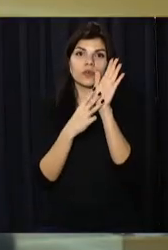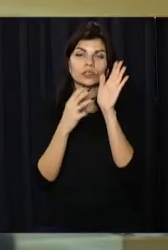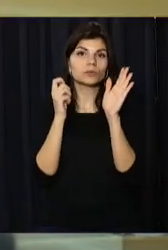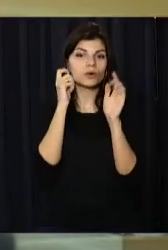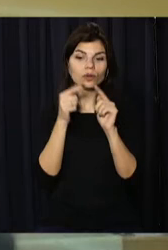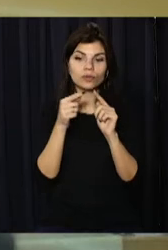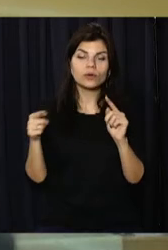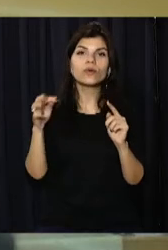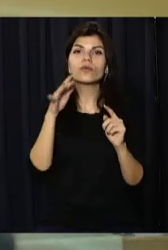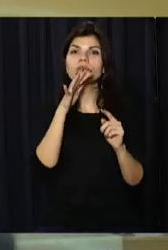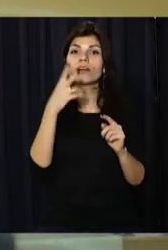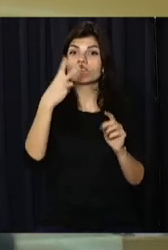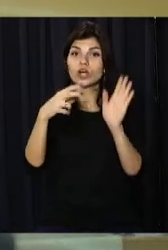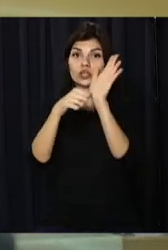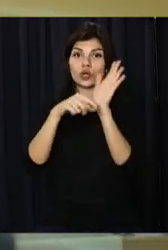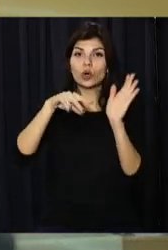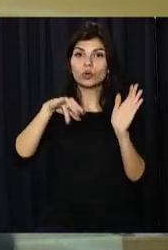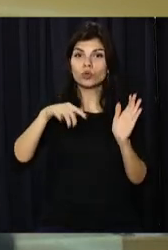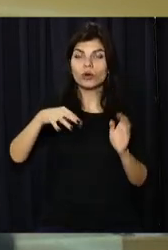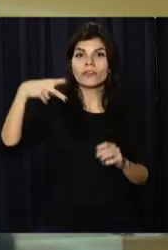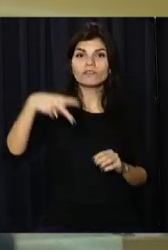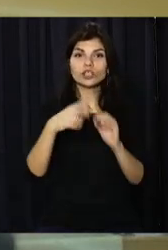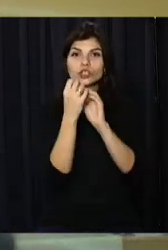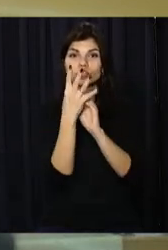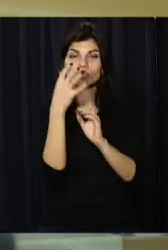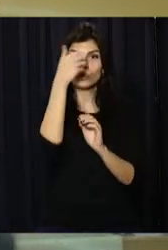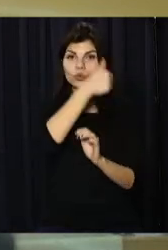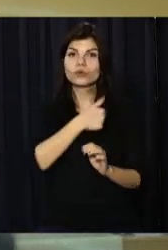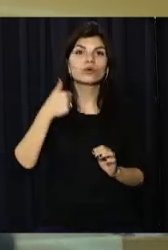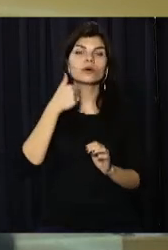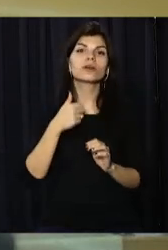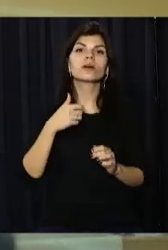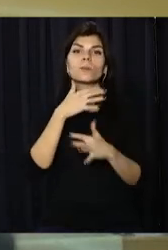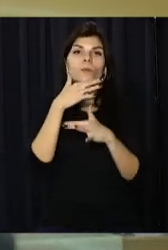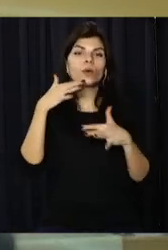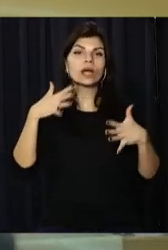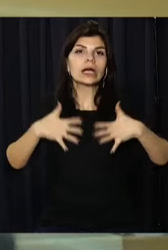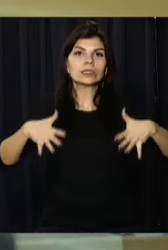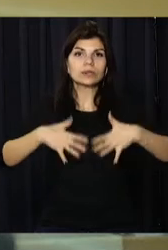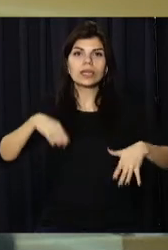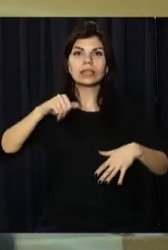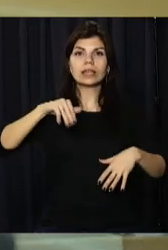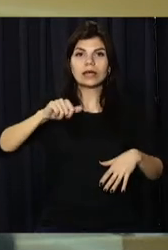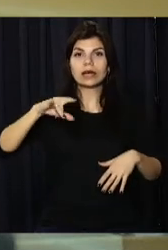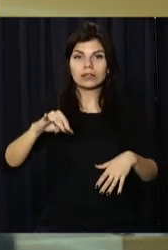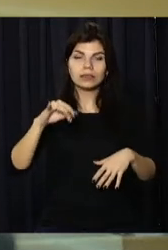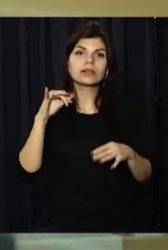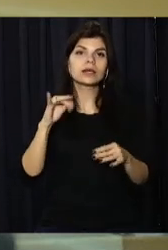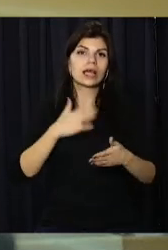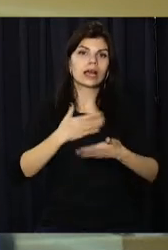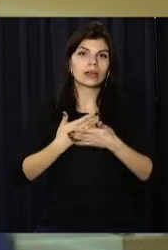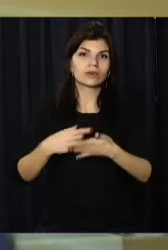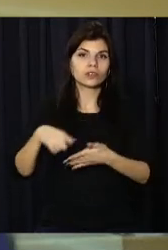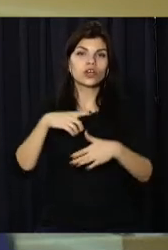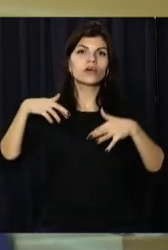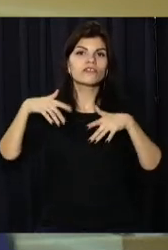російській окупації. 26 лютого 2014 року десятки тисяч кримських татар та проукраїнських активістів